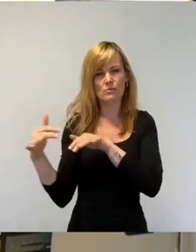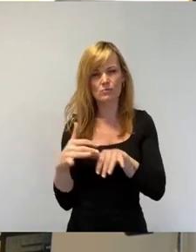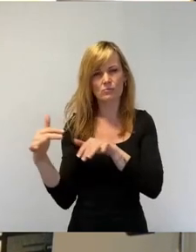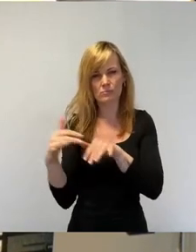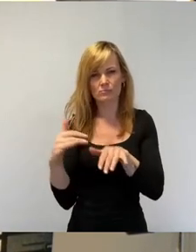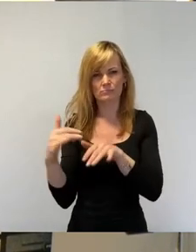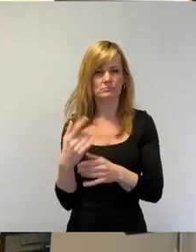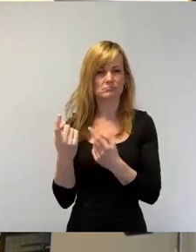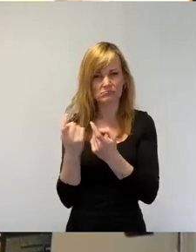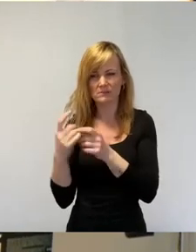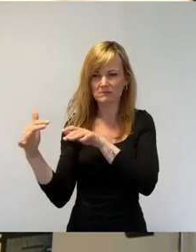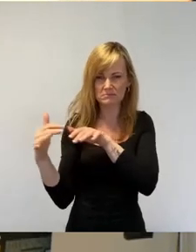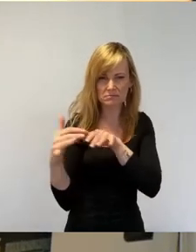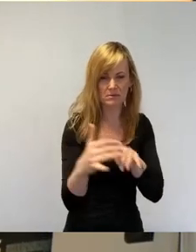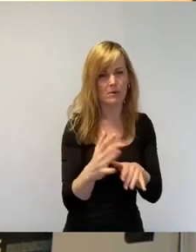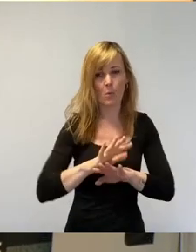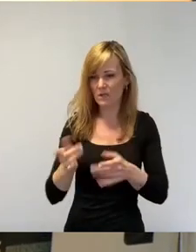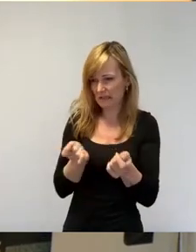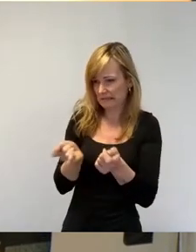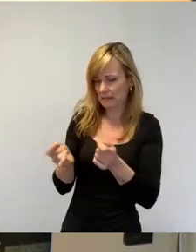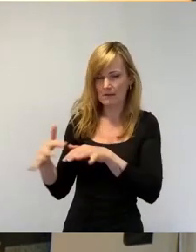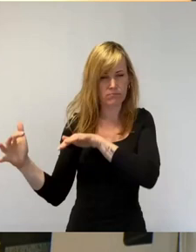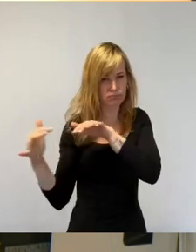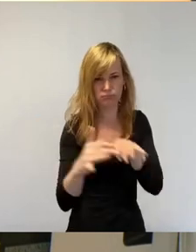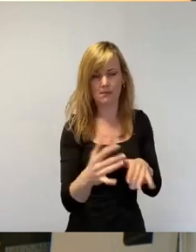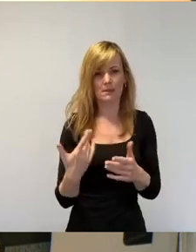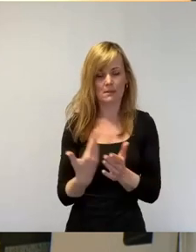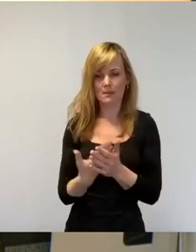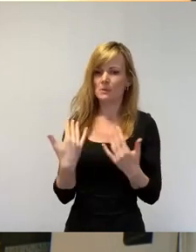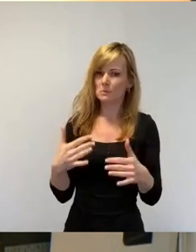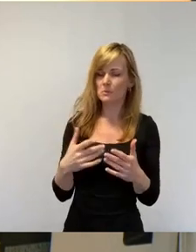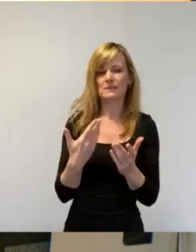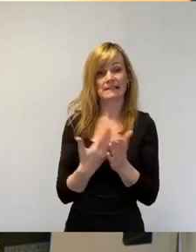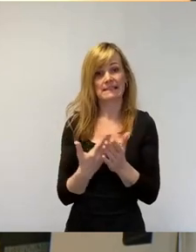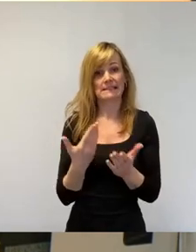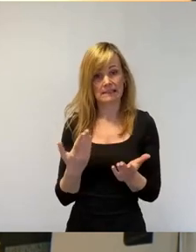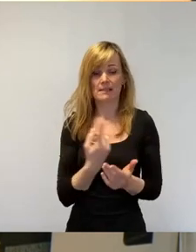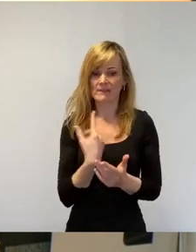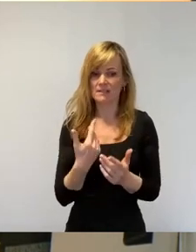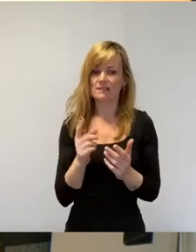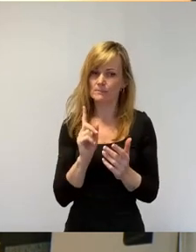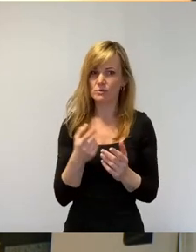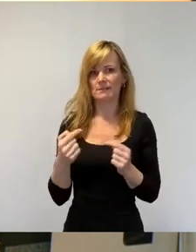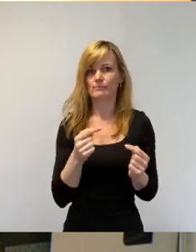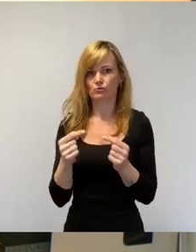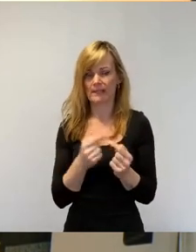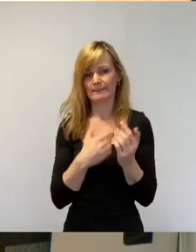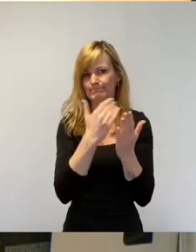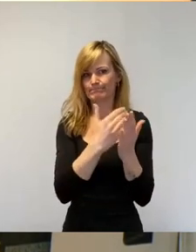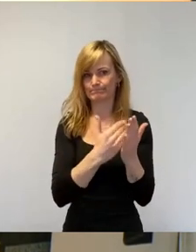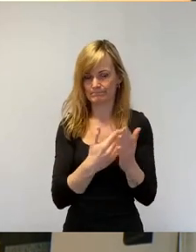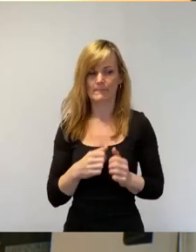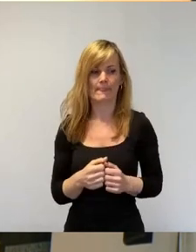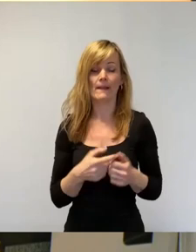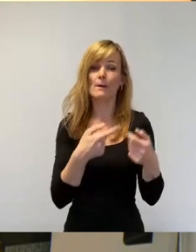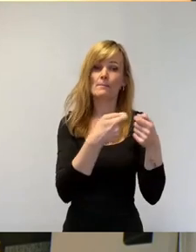zugekommen ist, gibt es Punkte, die wir hier besprechen müssen. Wir haben den Bund und wir haben die Länder, die nicht